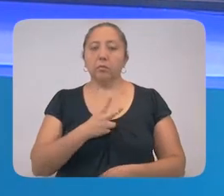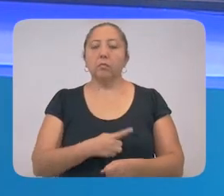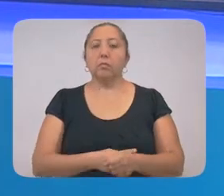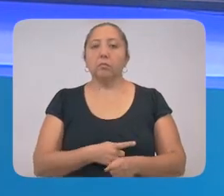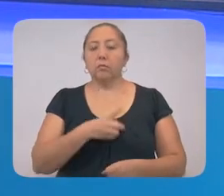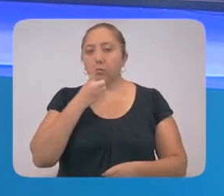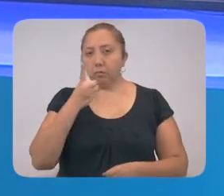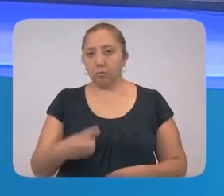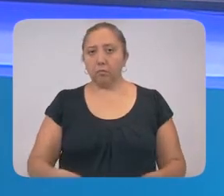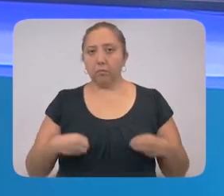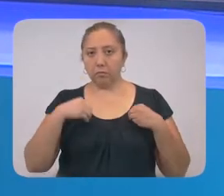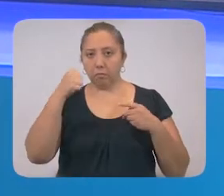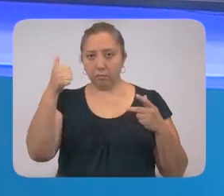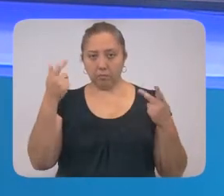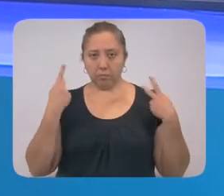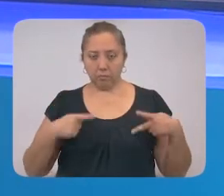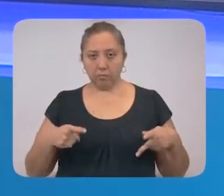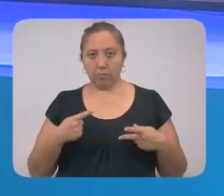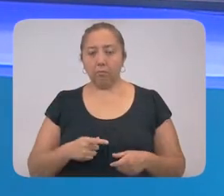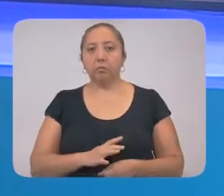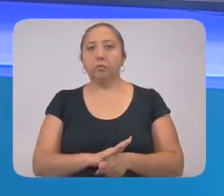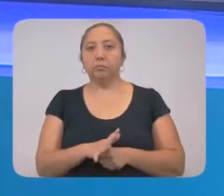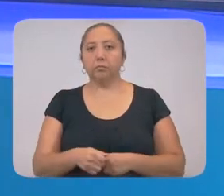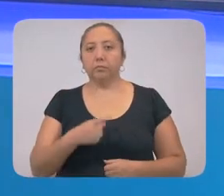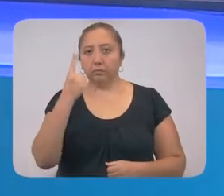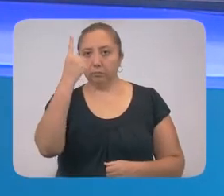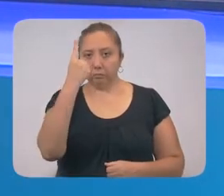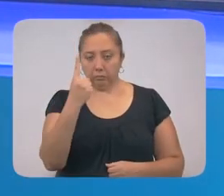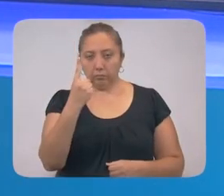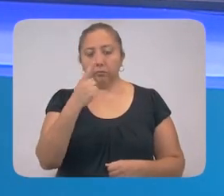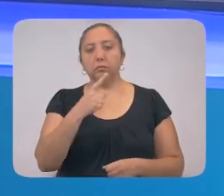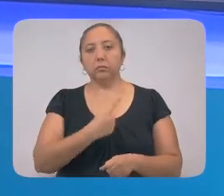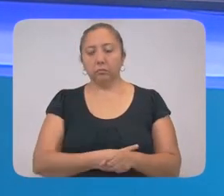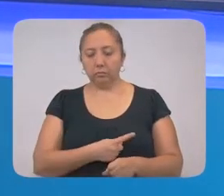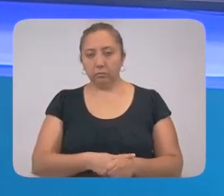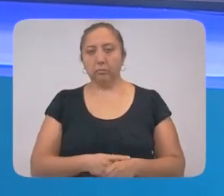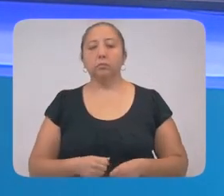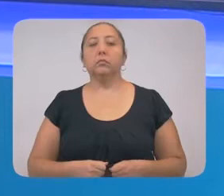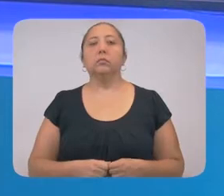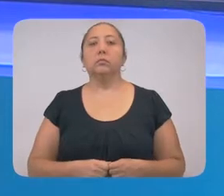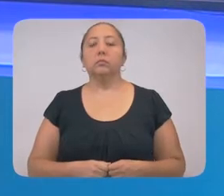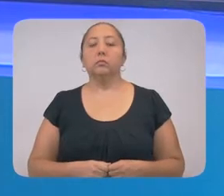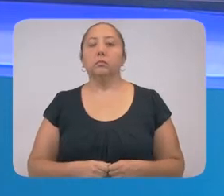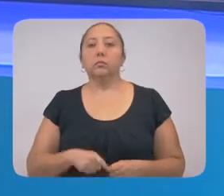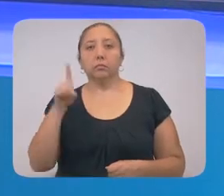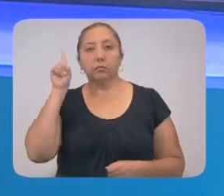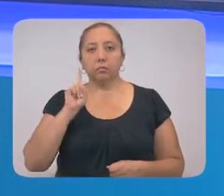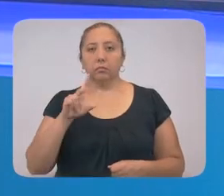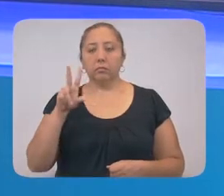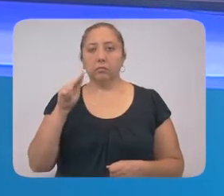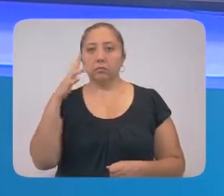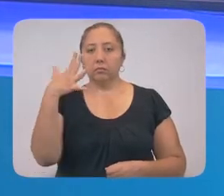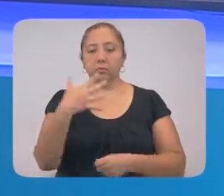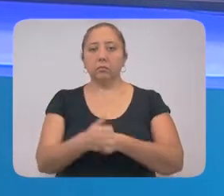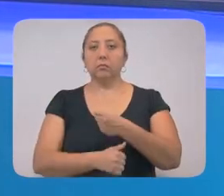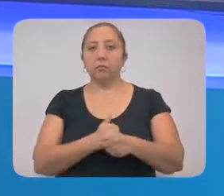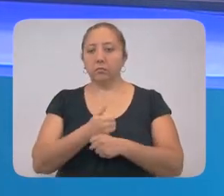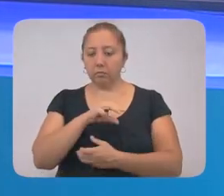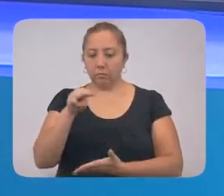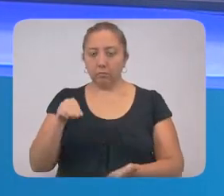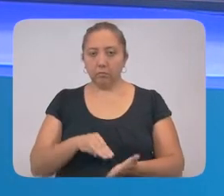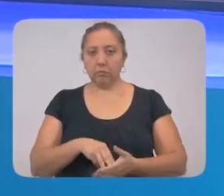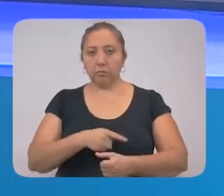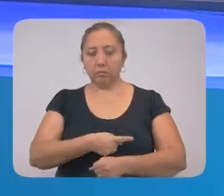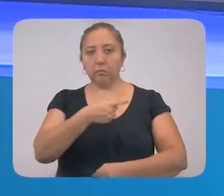huntul kolel, 85 javo, ti, ho ukahal, ancahan talamelti, presion, ma, chikpaha, ak talamelti, macho takpatu,